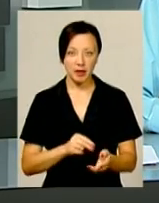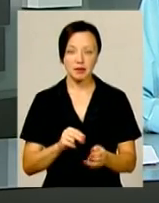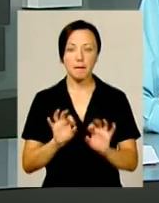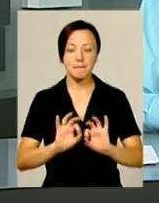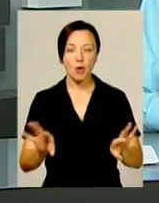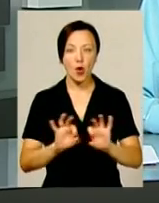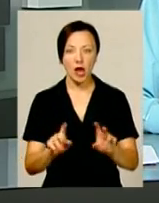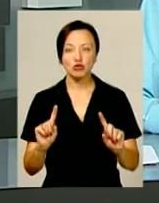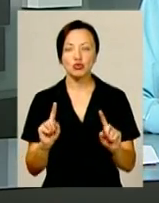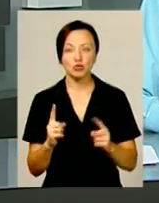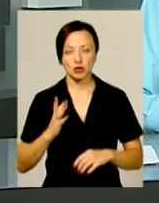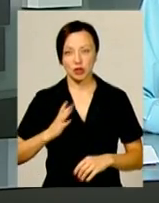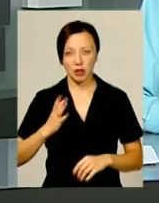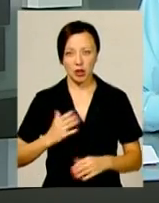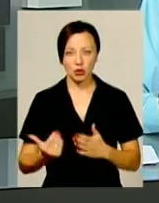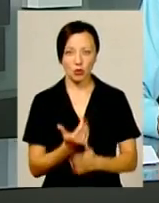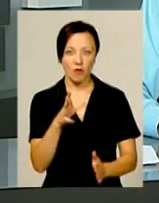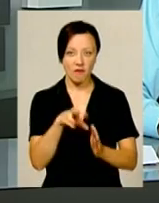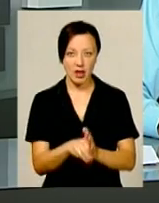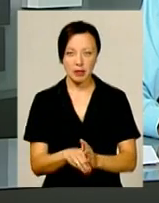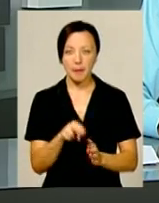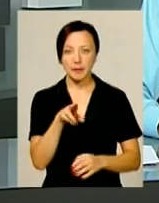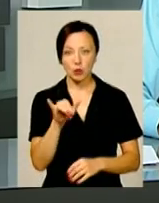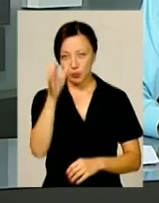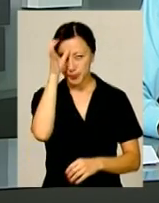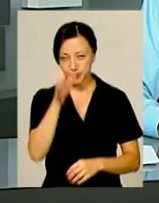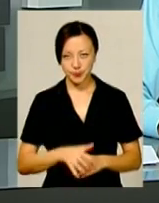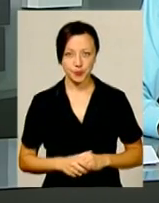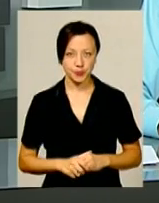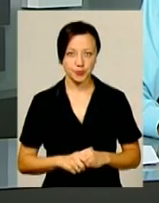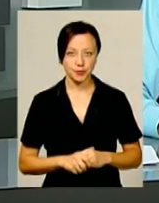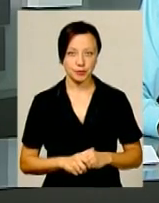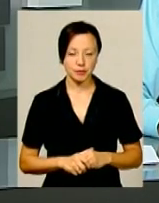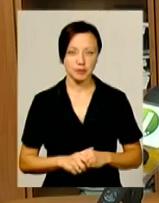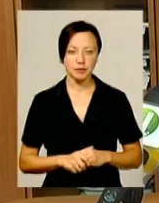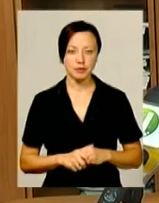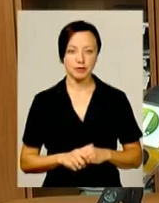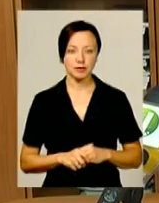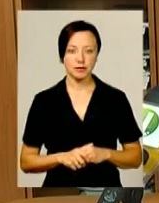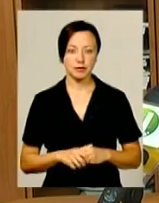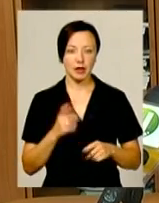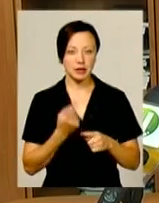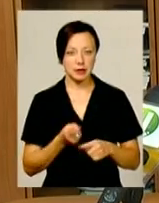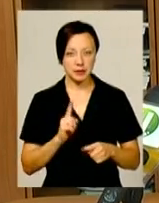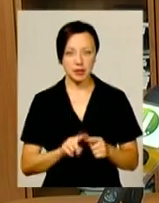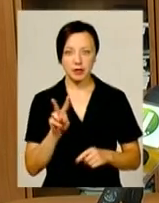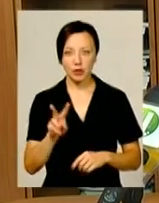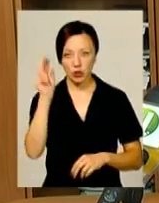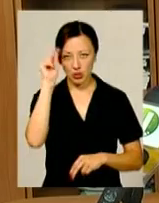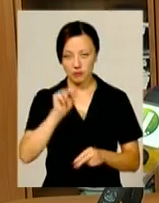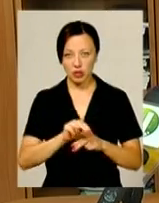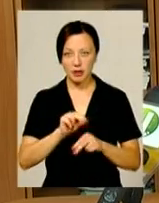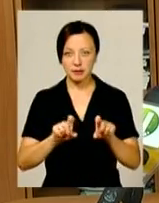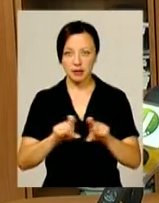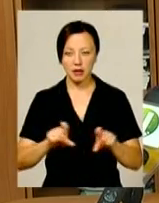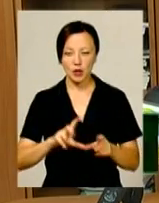пояснюють, чого чекати від нововведень у профтехосвіті. У цих двох навчальних закладах йде